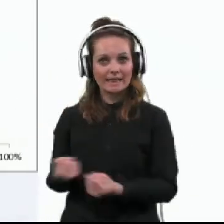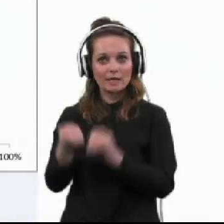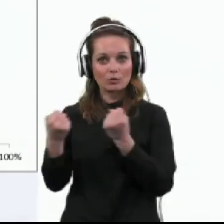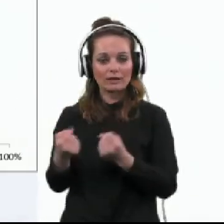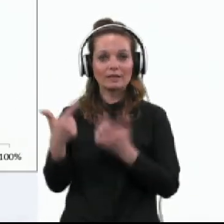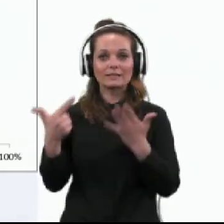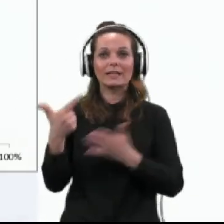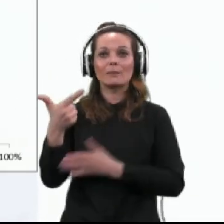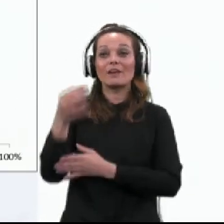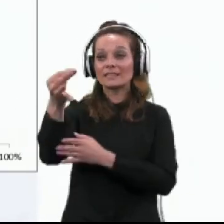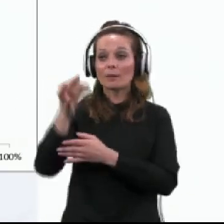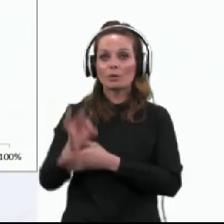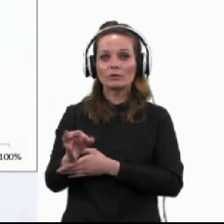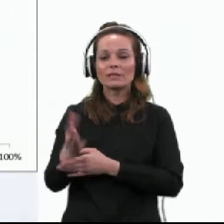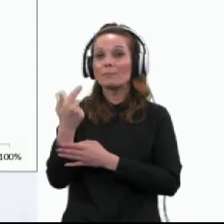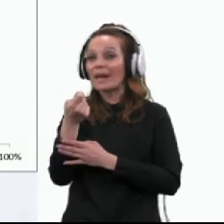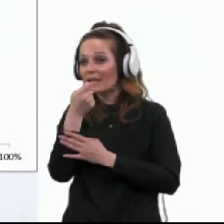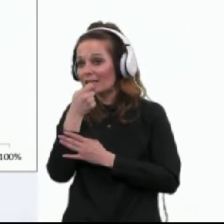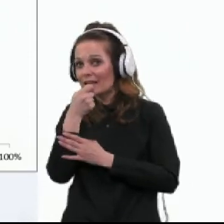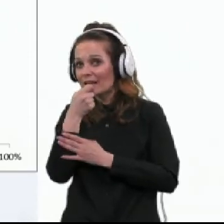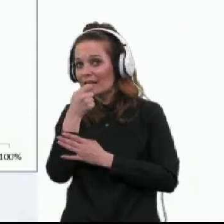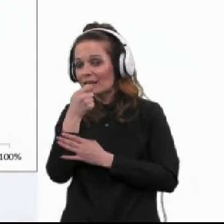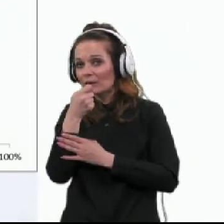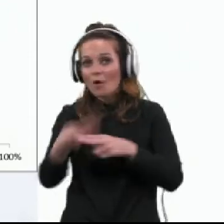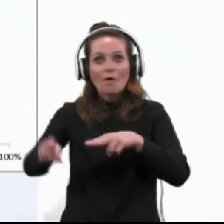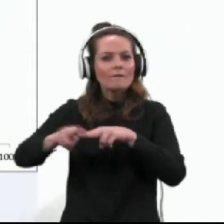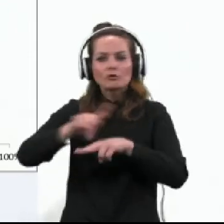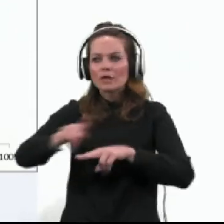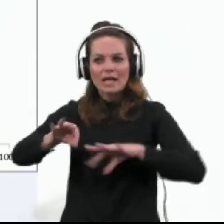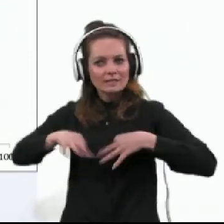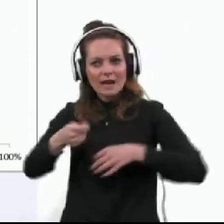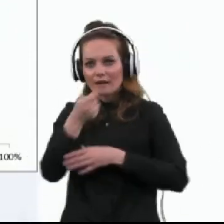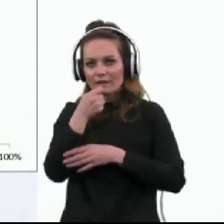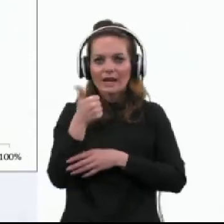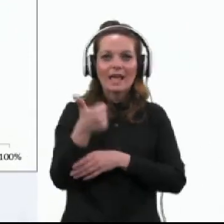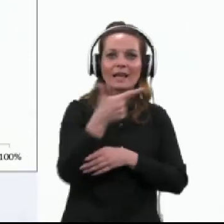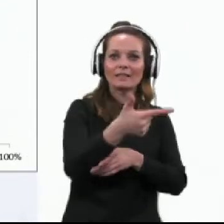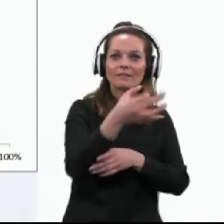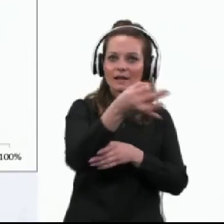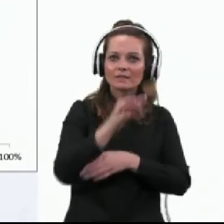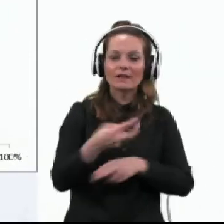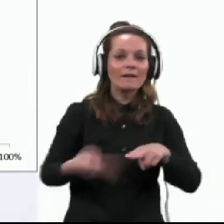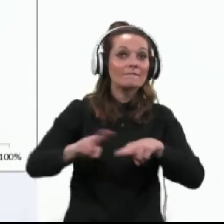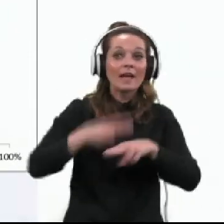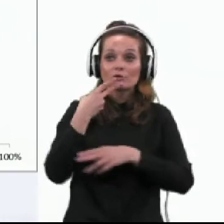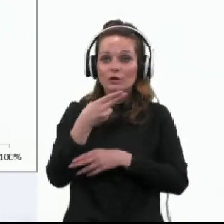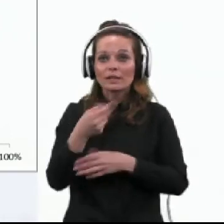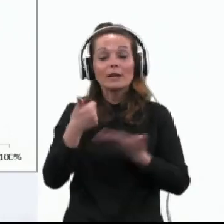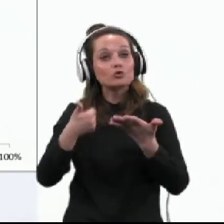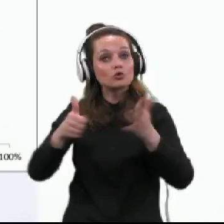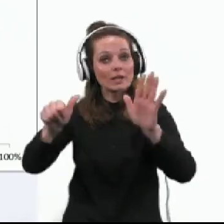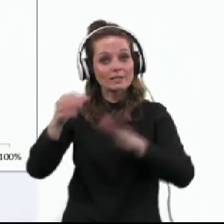27% jedlo manj večne zdrave hrane, 21% več kredilo in 16